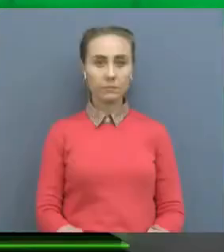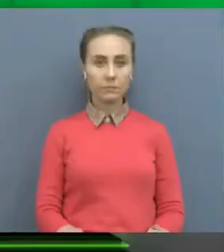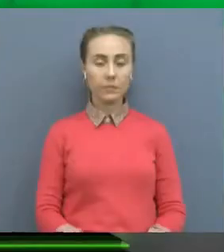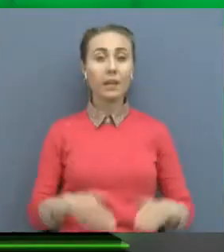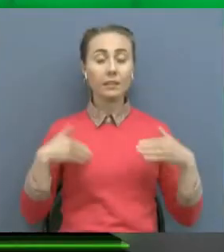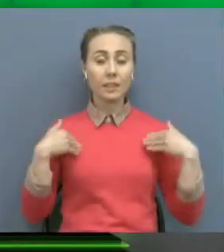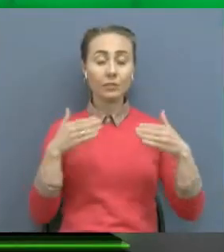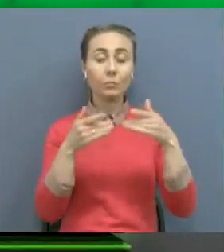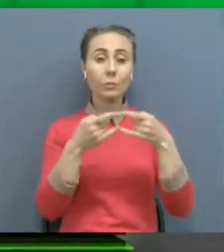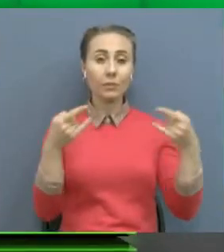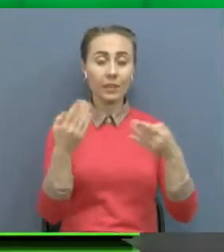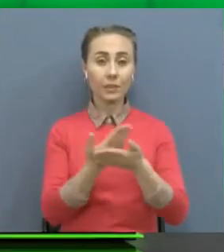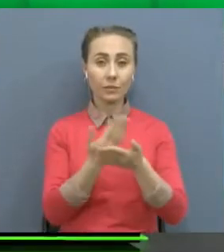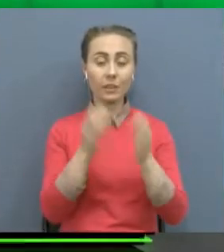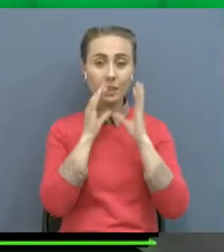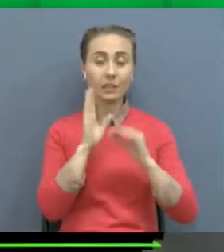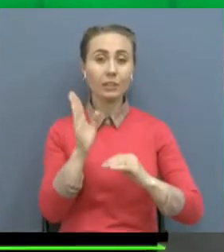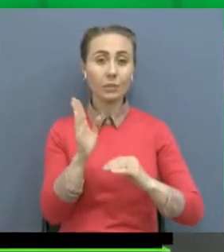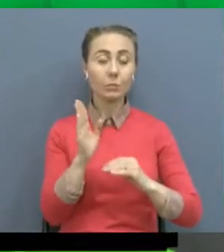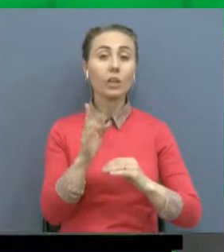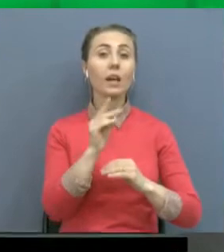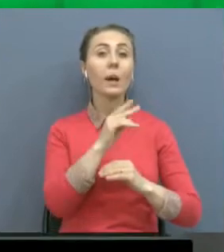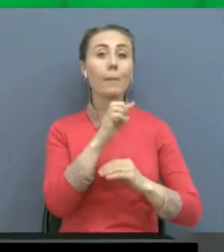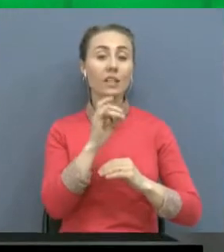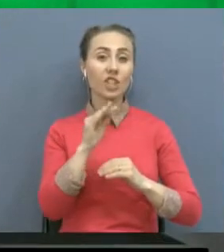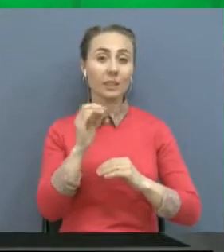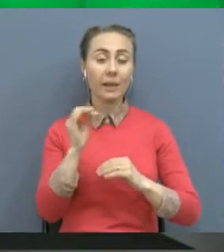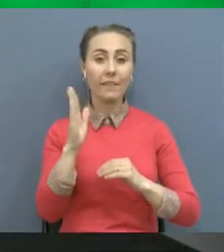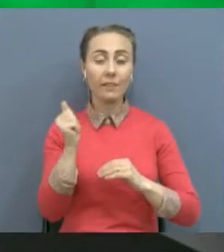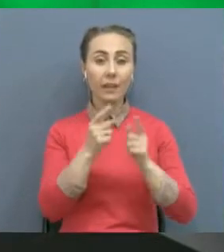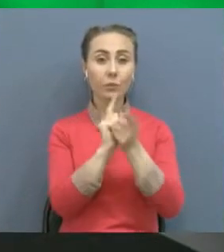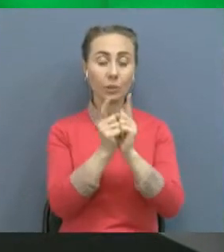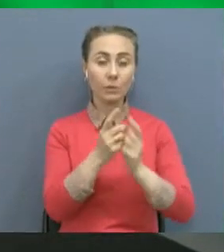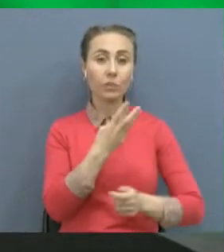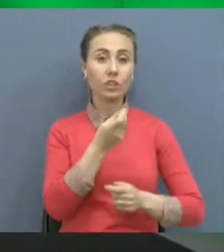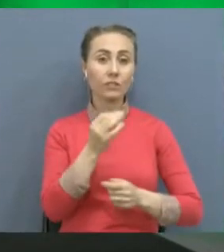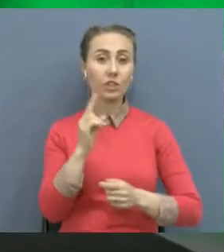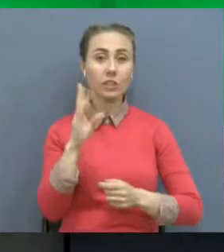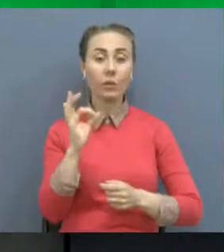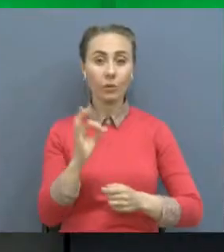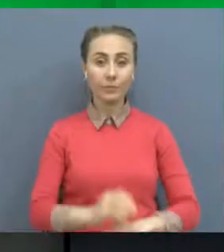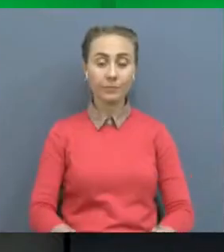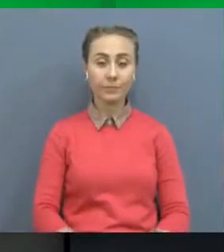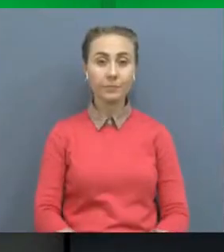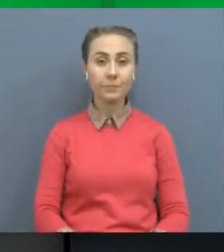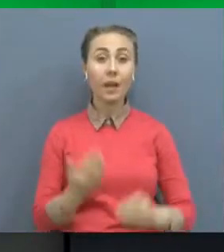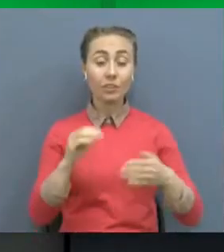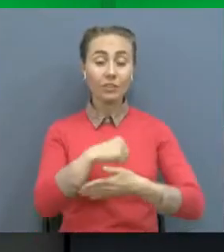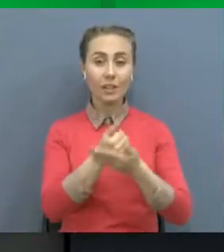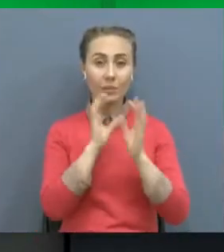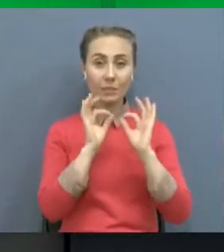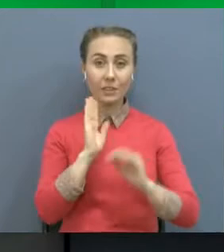Қайырлы кештікелей еферде қортынды жаңалықтар, студияда мен болоса жақсы байыз, сұрды одармада Тамары Шевченко. Алдымен